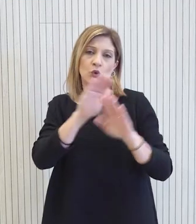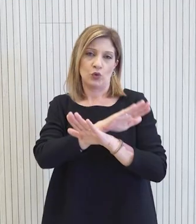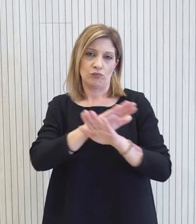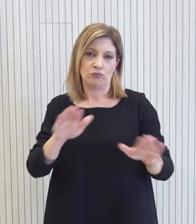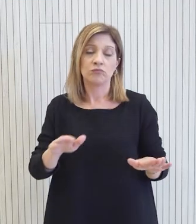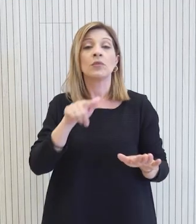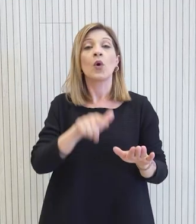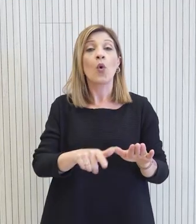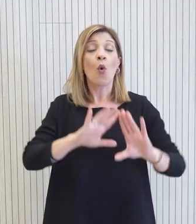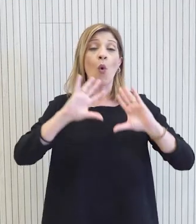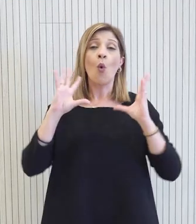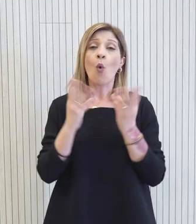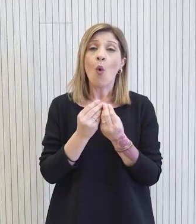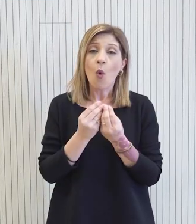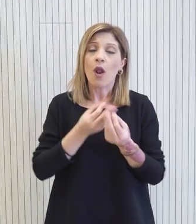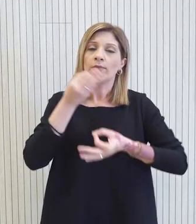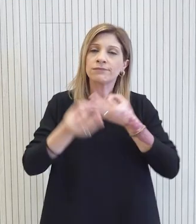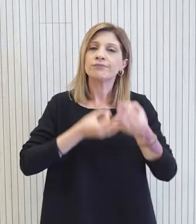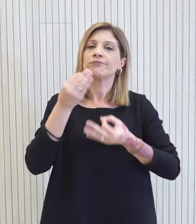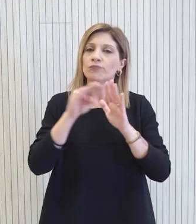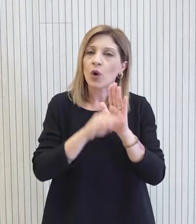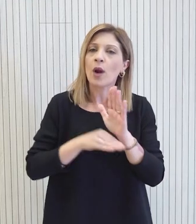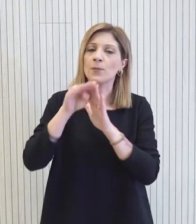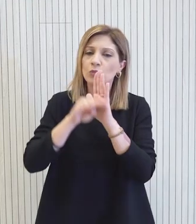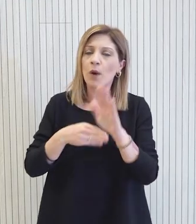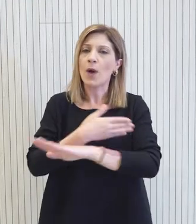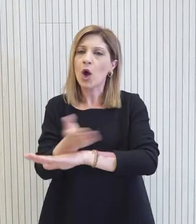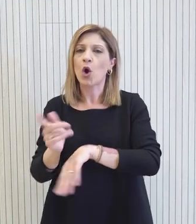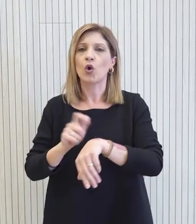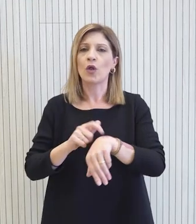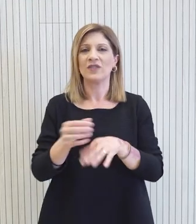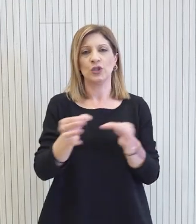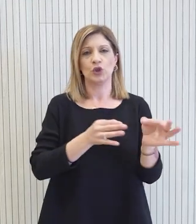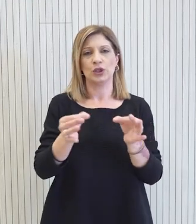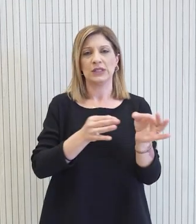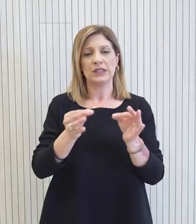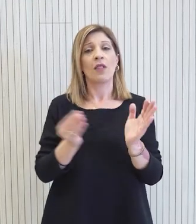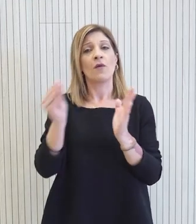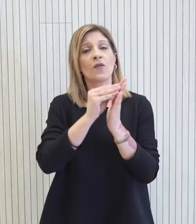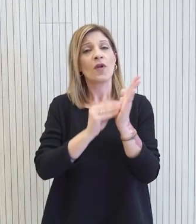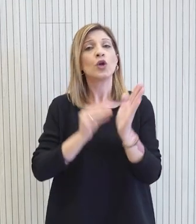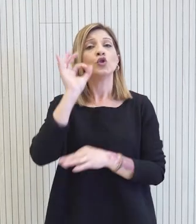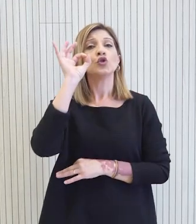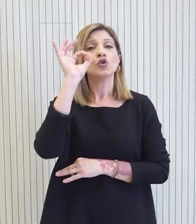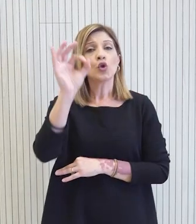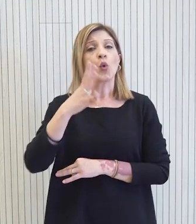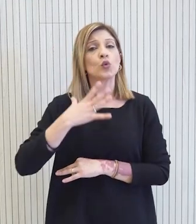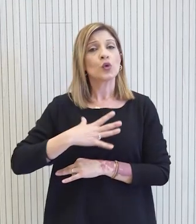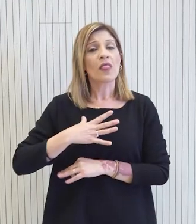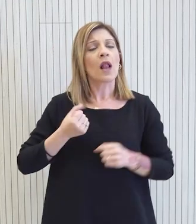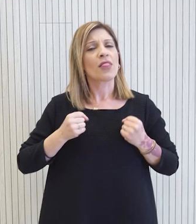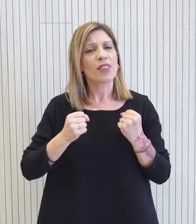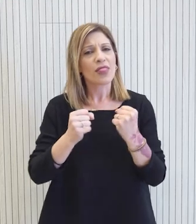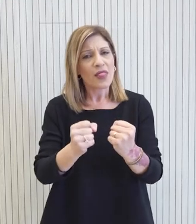Με την ολοκλήρωση όλων των παρεμβάσεων εντός των χρονοδιαγραμμάτων που θέτει το σχέδιο δράσης ο στόχος είναι να καταστούν στην πορεία ως